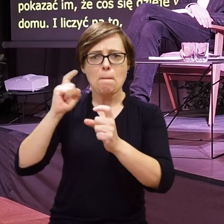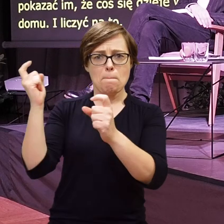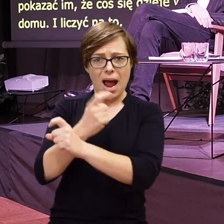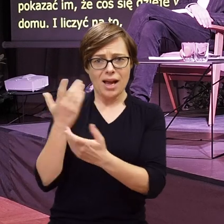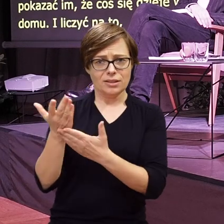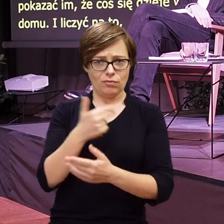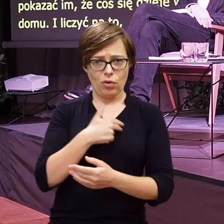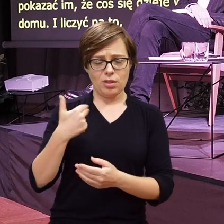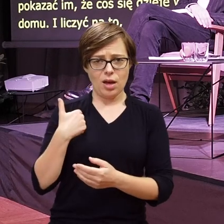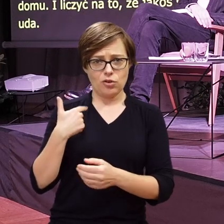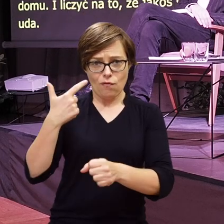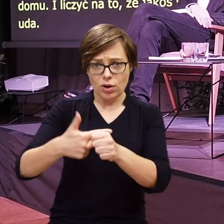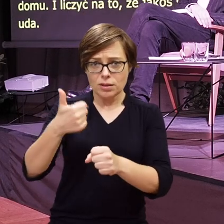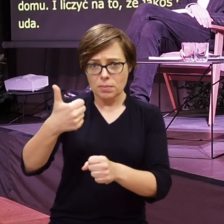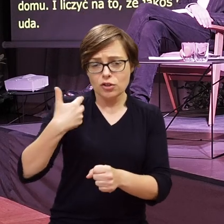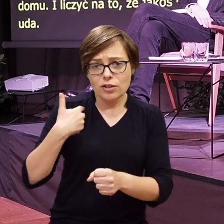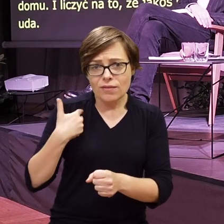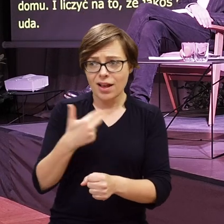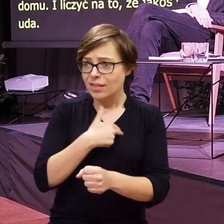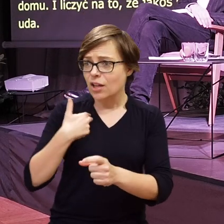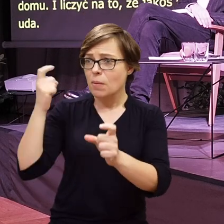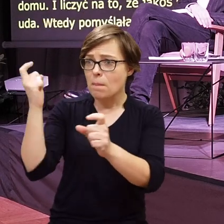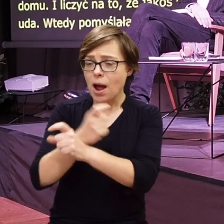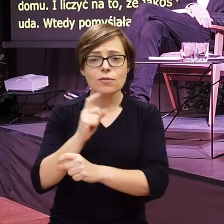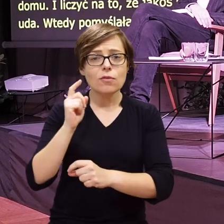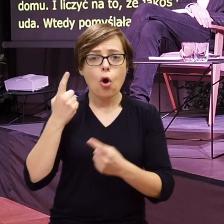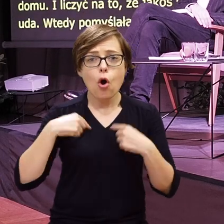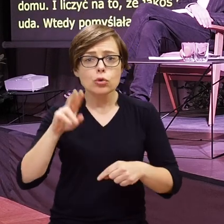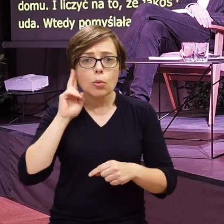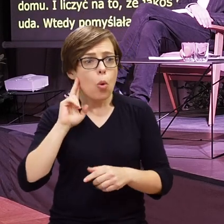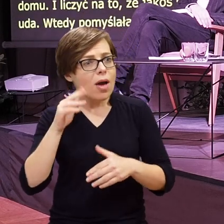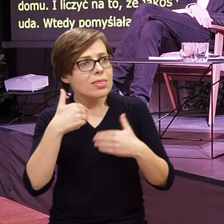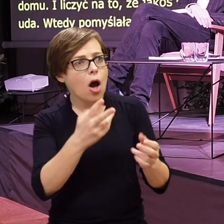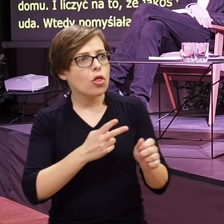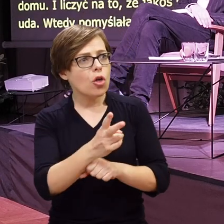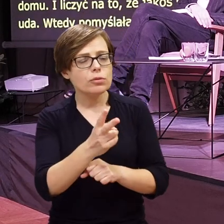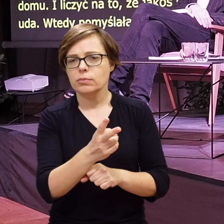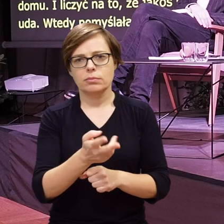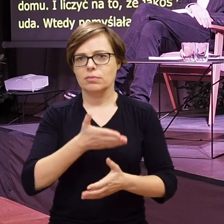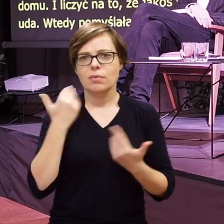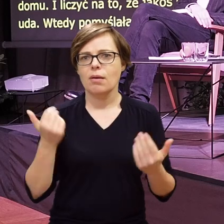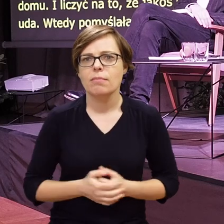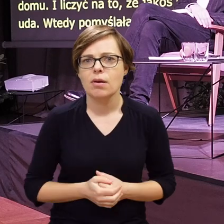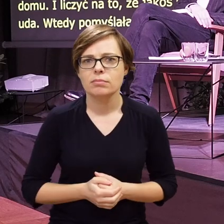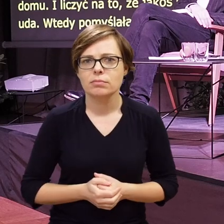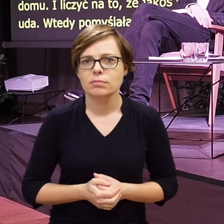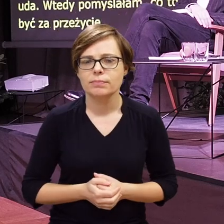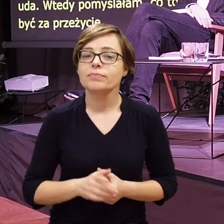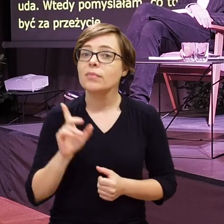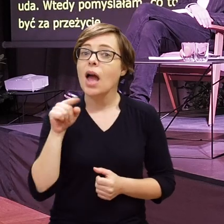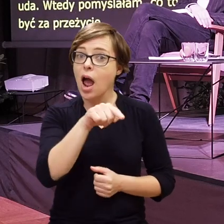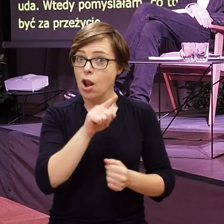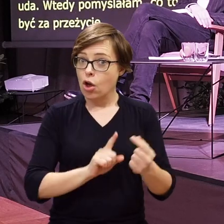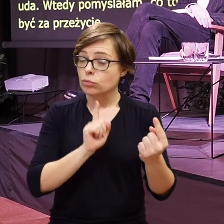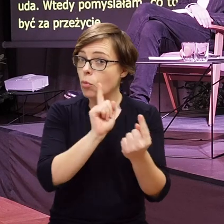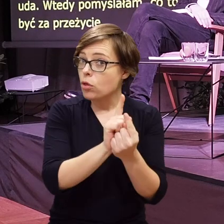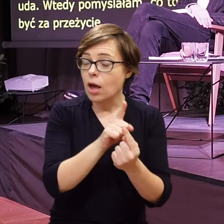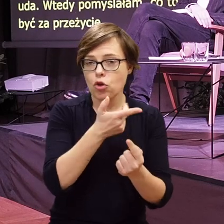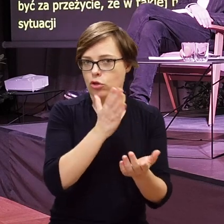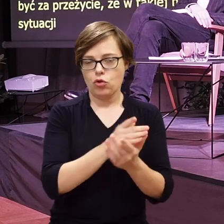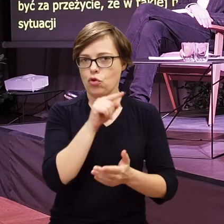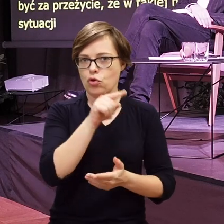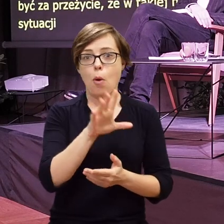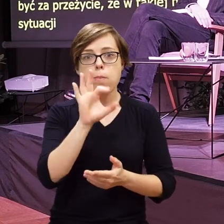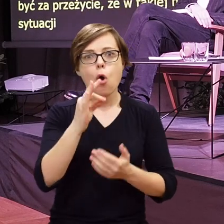nasze państwo w XXI wieku, nasz kraj nie zapewnił osobom głuchym dostępności. Ale to spotkanie to było dużo więcej,